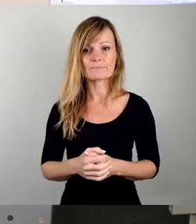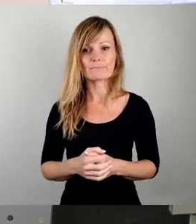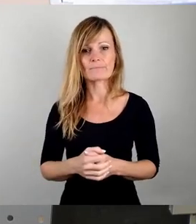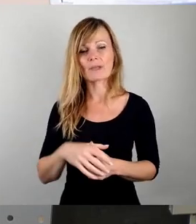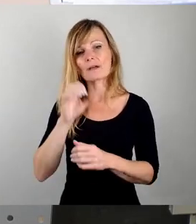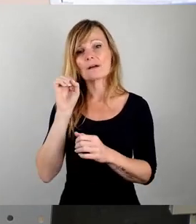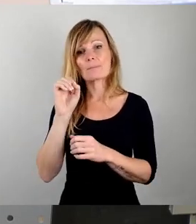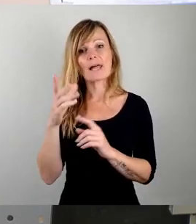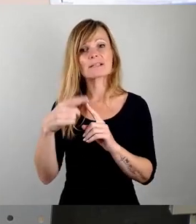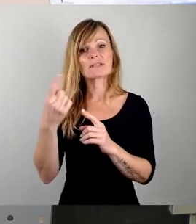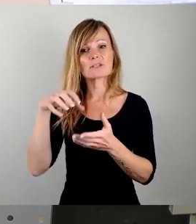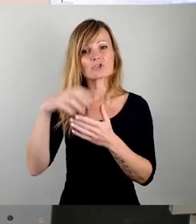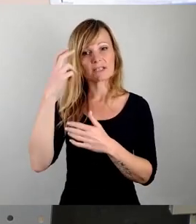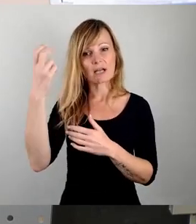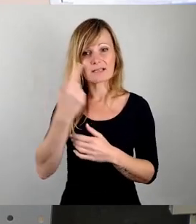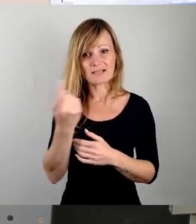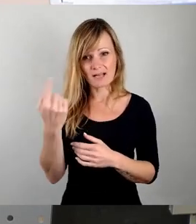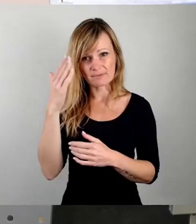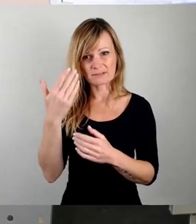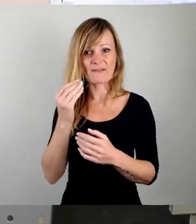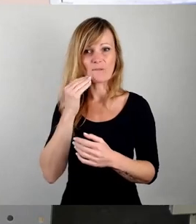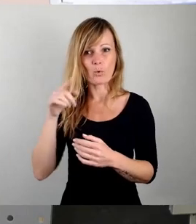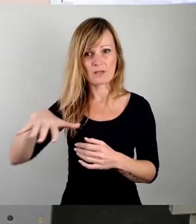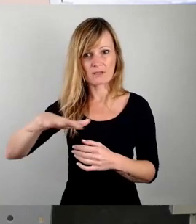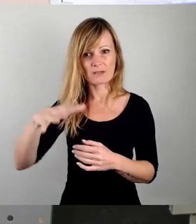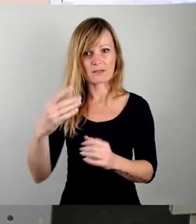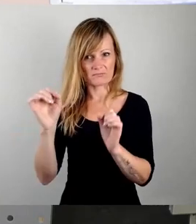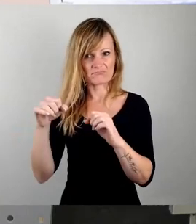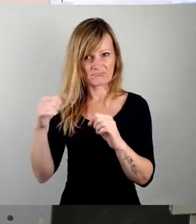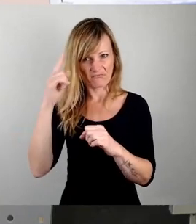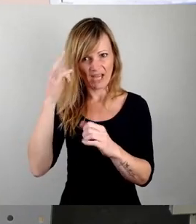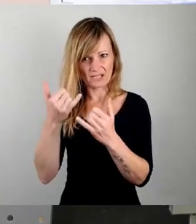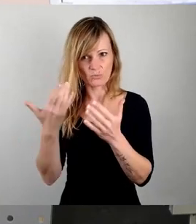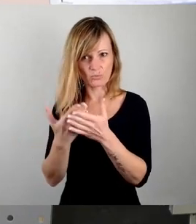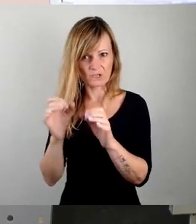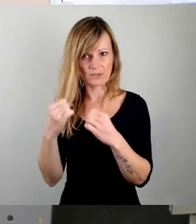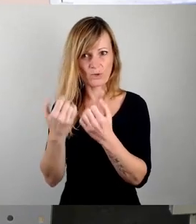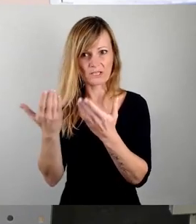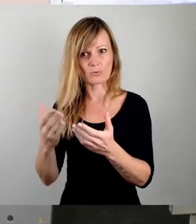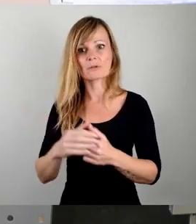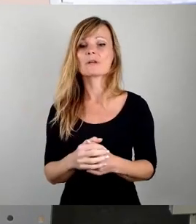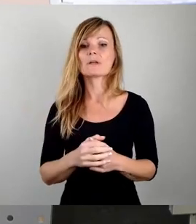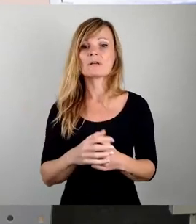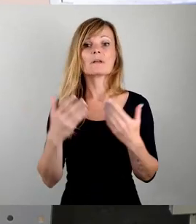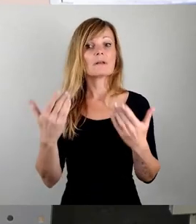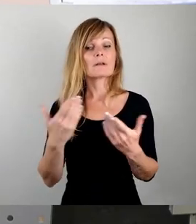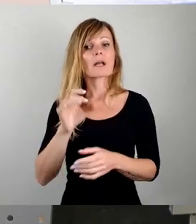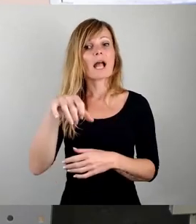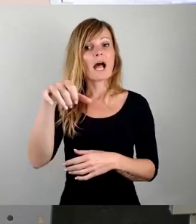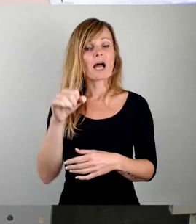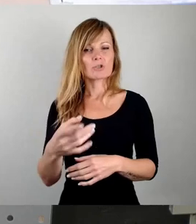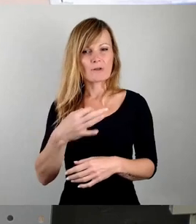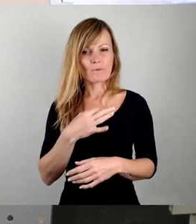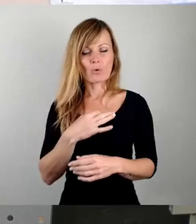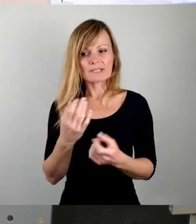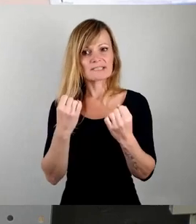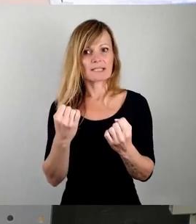ansässigen Stadträte können das nur zustimmen. Ausschließlich unserer Garagen dienen hier uns als sicherer und